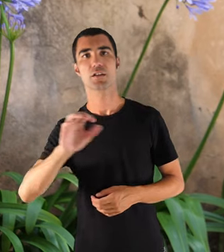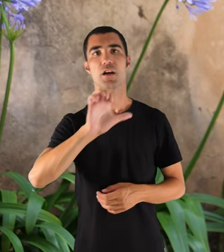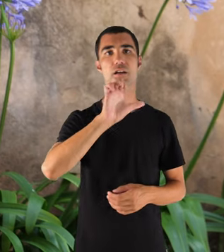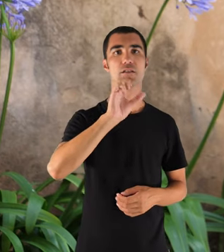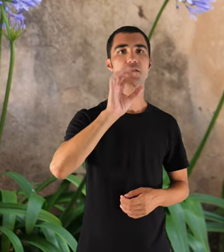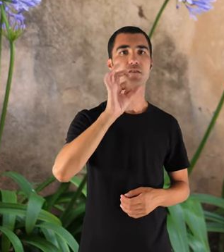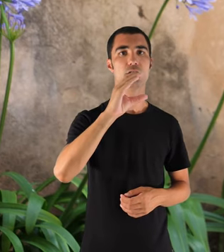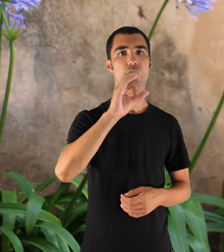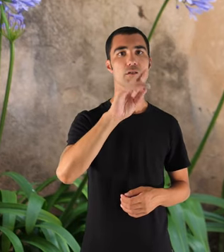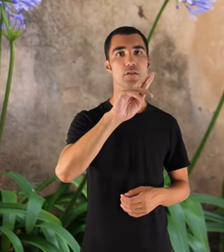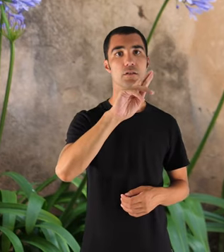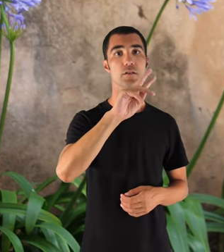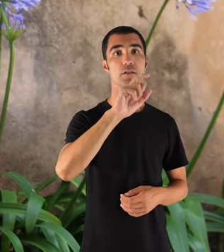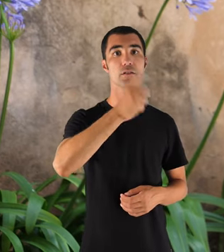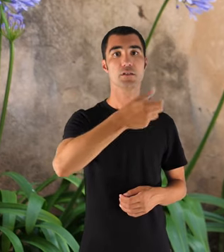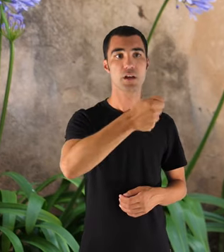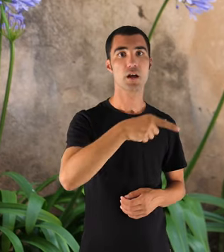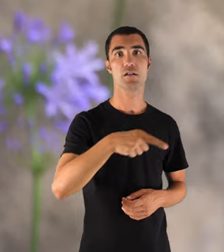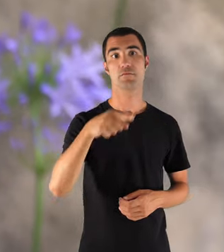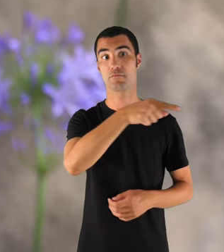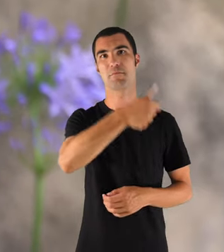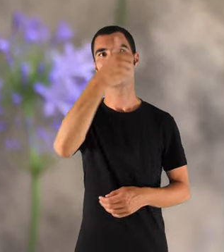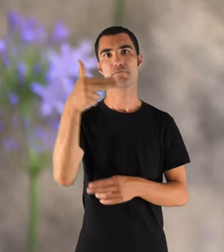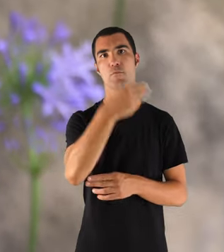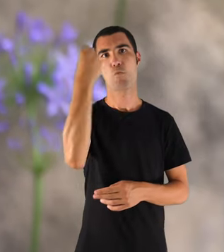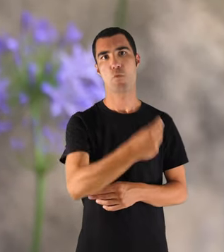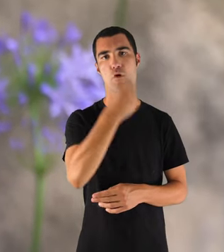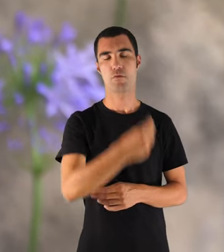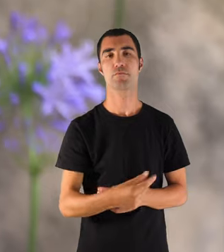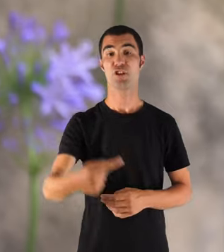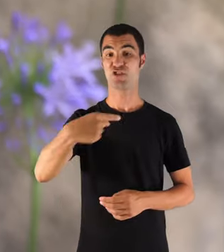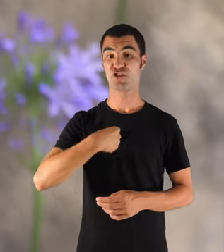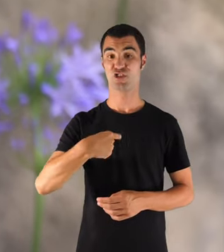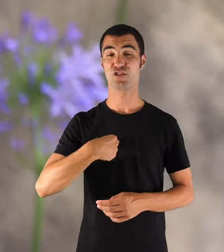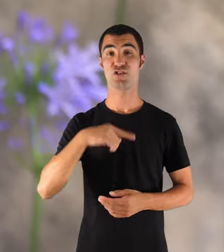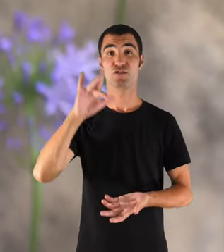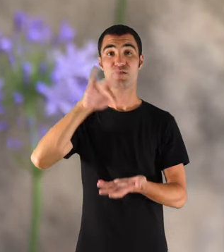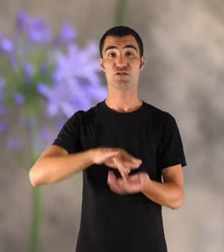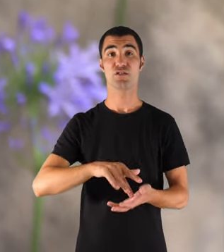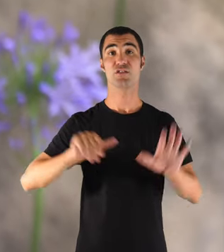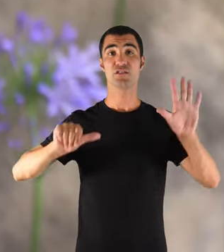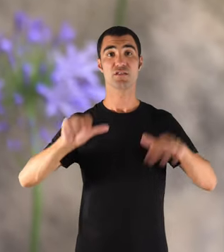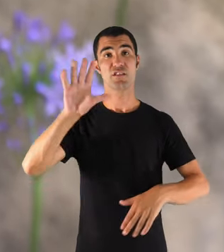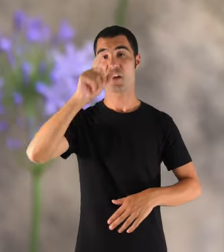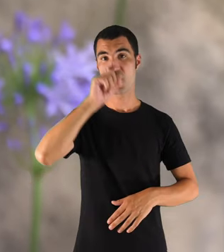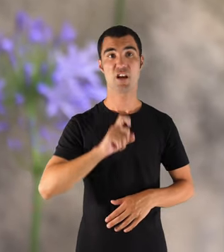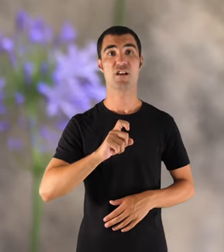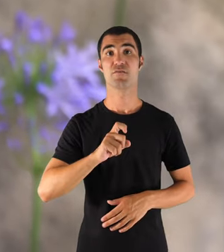I ella, doncs, a lo millor venia més espèix bo. I quan vaig fer els 65 anys, me vaig